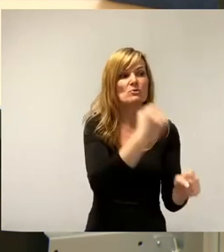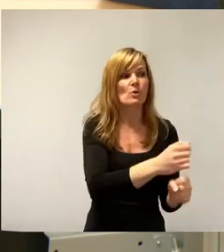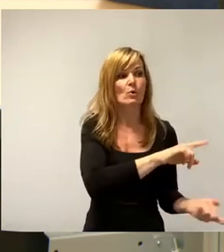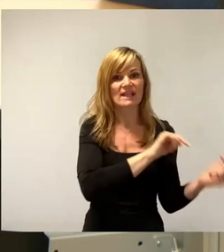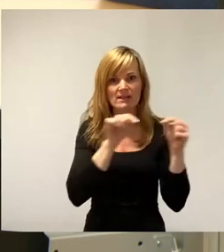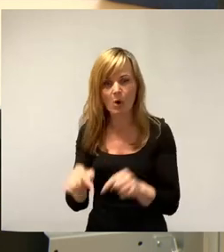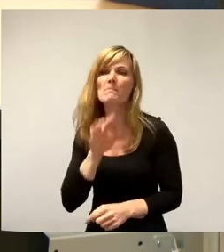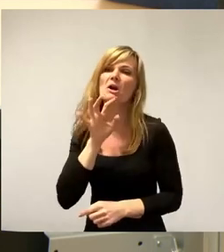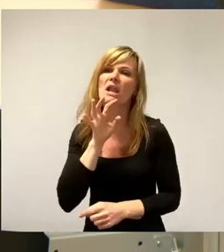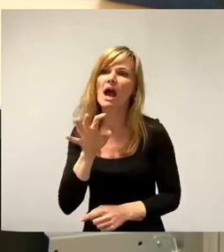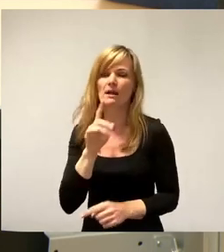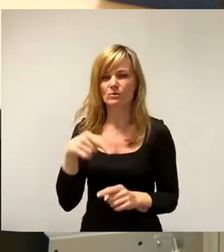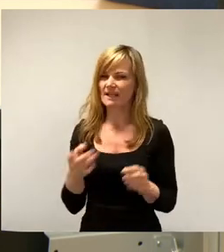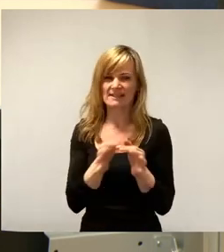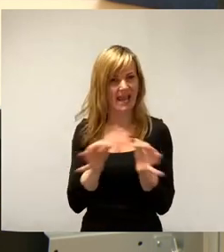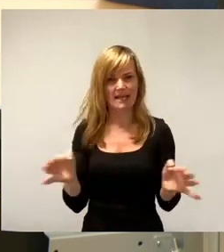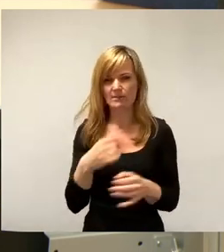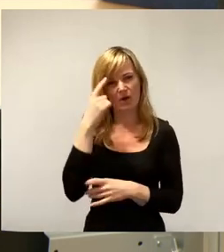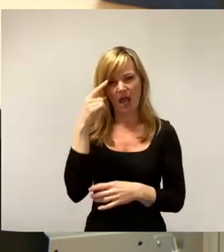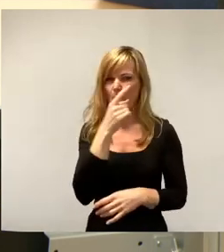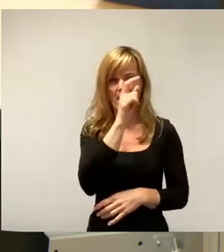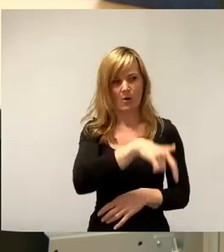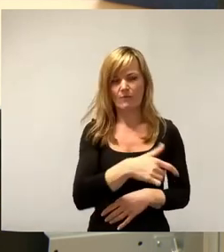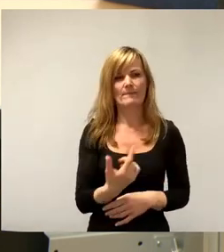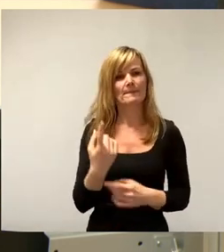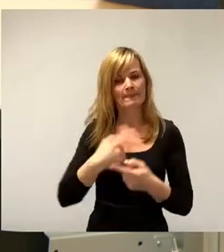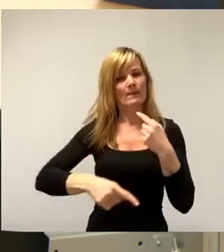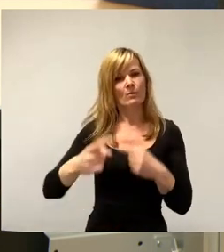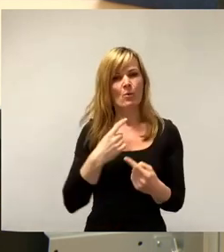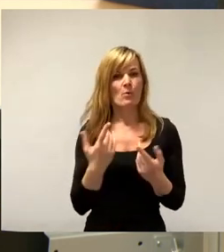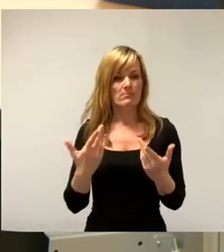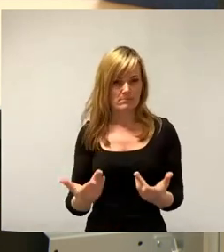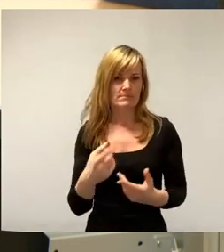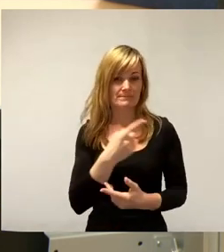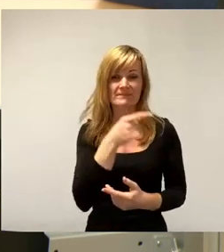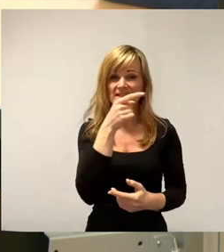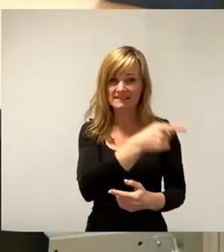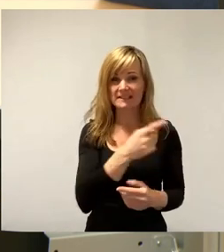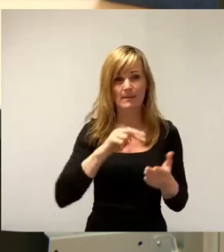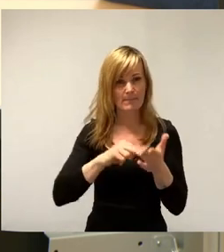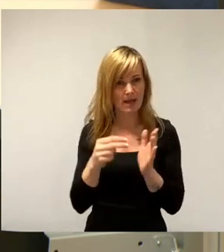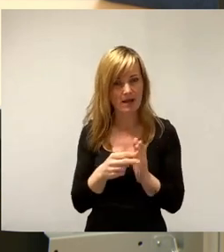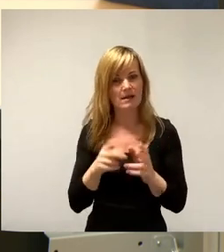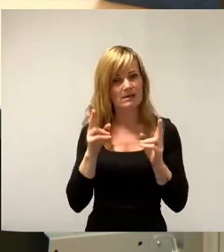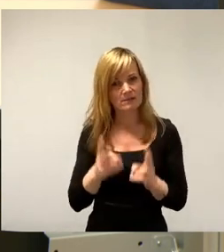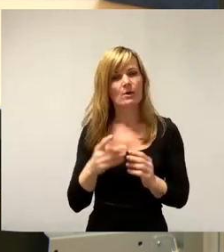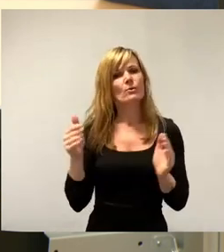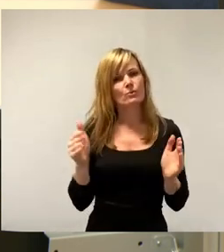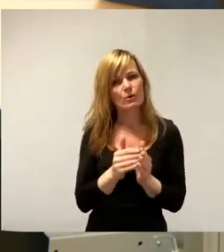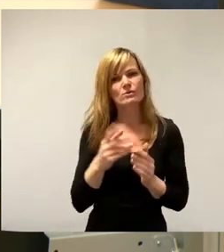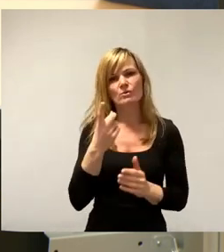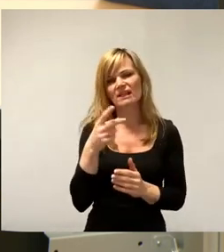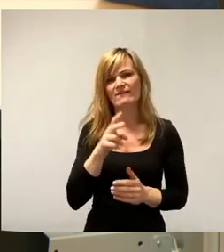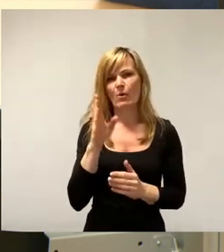ist nicht besonders ehrlich und nicht besonders glaubwürdig, sondern umgekehrt wird ein Schuh draus. Sie planen tatsächlich Kürzungen bei der DVB